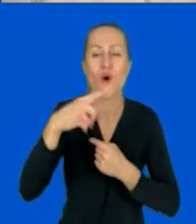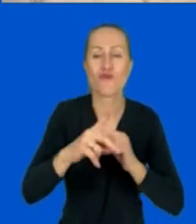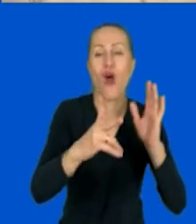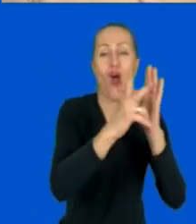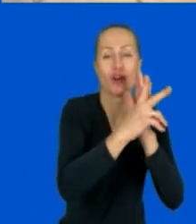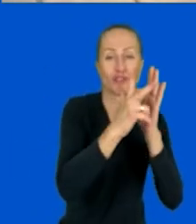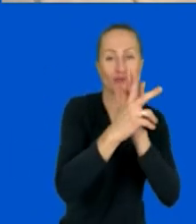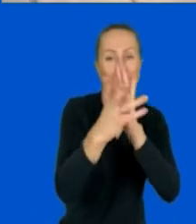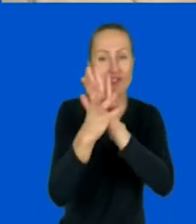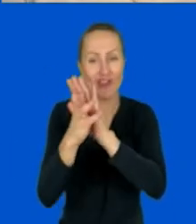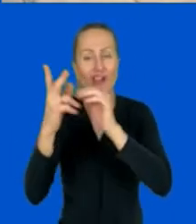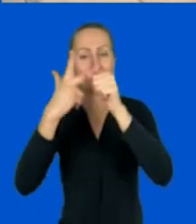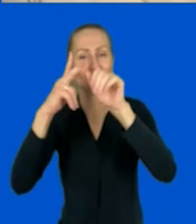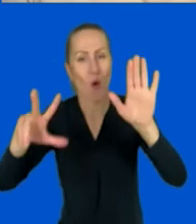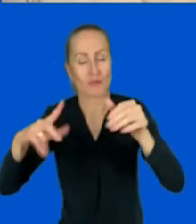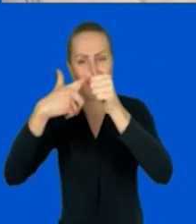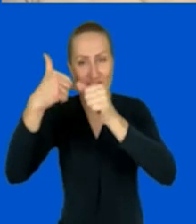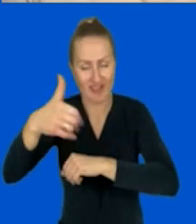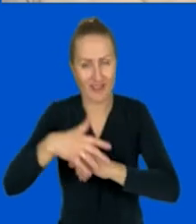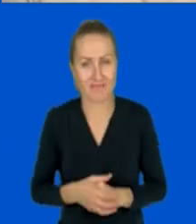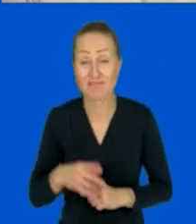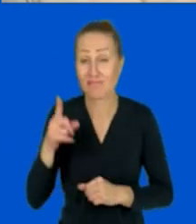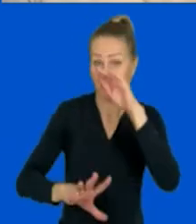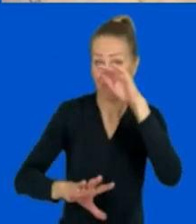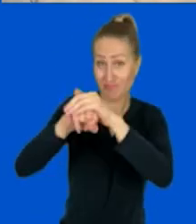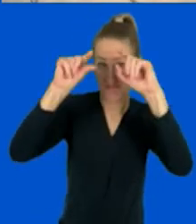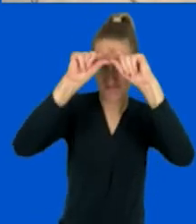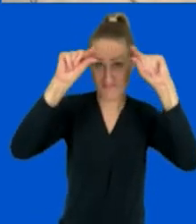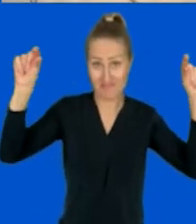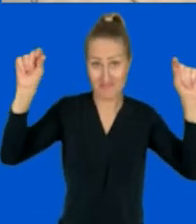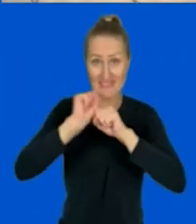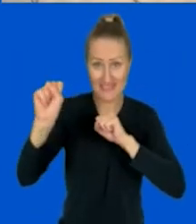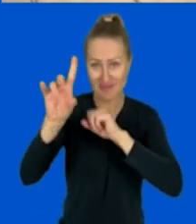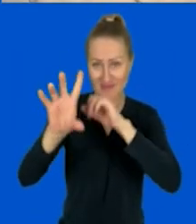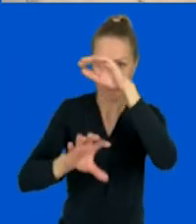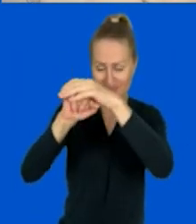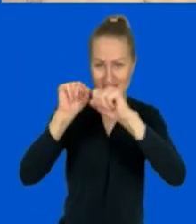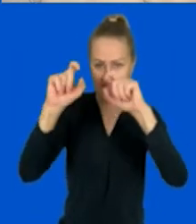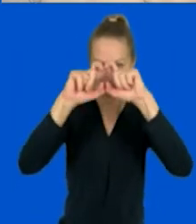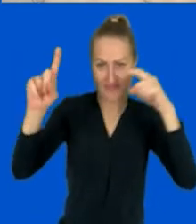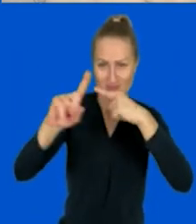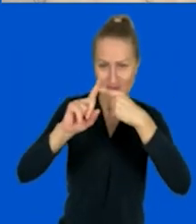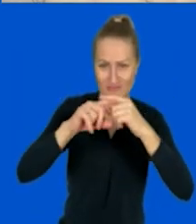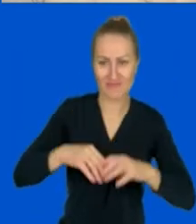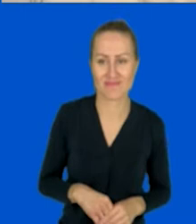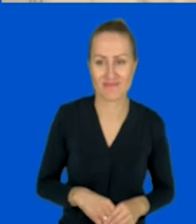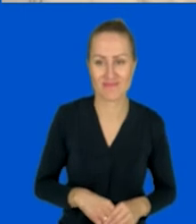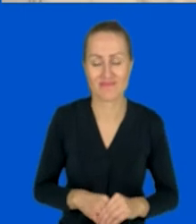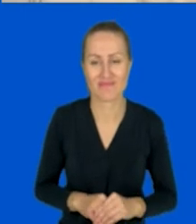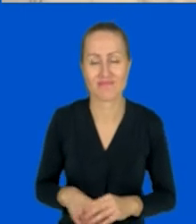3821. Jest na górze wyświetlony rzeczywiście. dziękuję bardzo. Michał wrzucił nam teraz ten